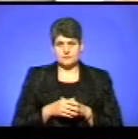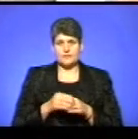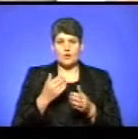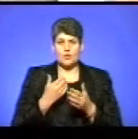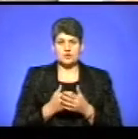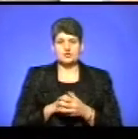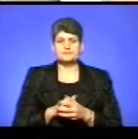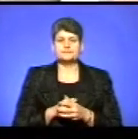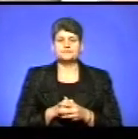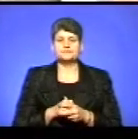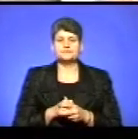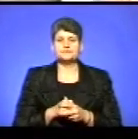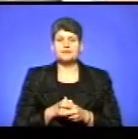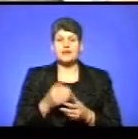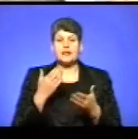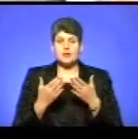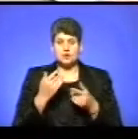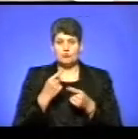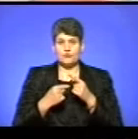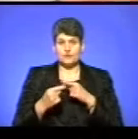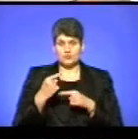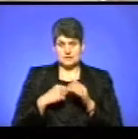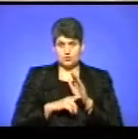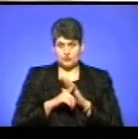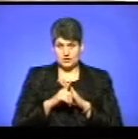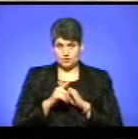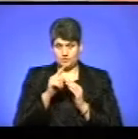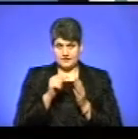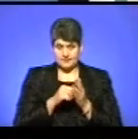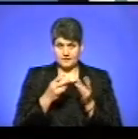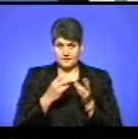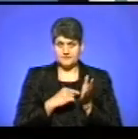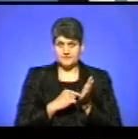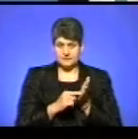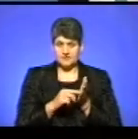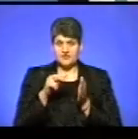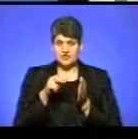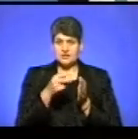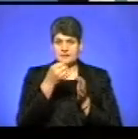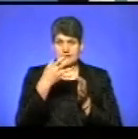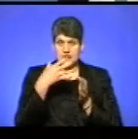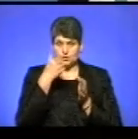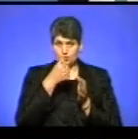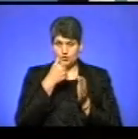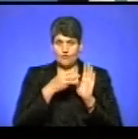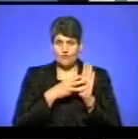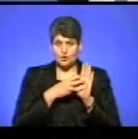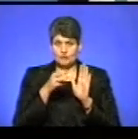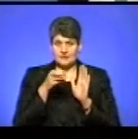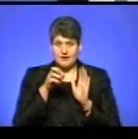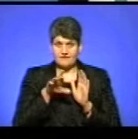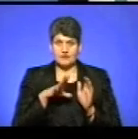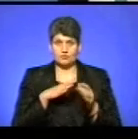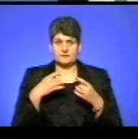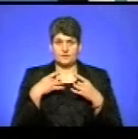Отже, якщо повернутися до початку цього питання, варто зазначити, що у 2015 році 8 травня відбулося